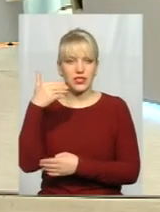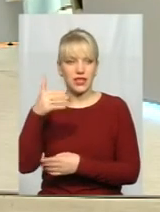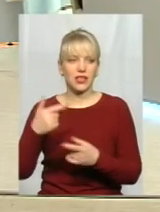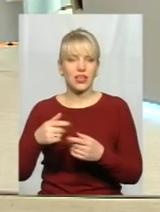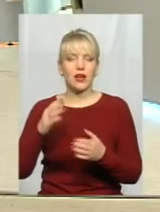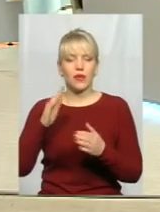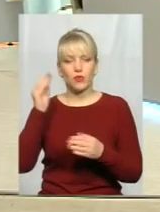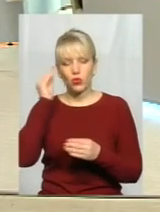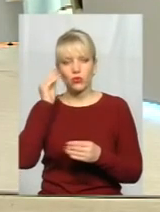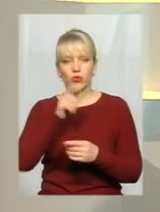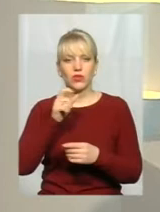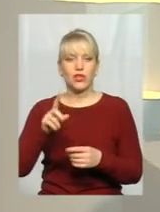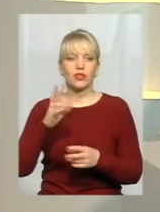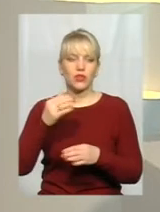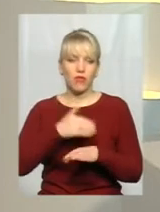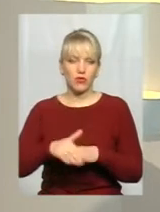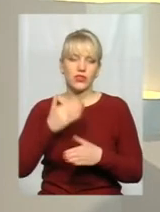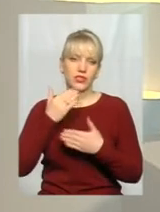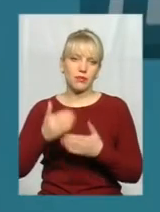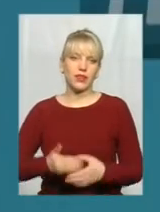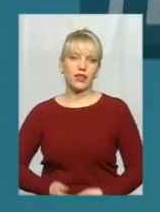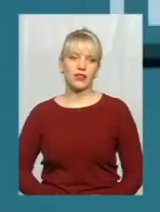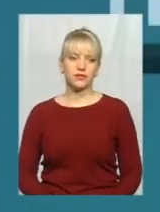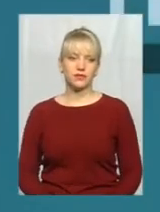яких ми просто на вулиці запитали, почути зараз.